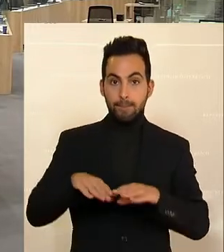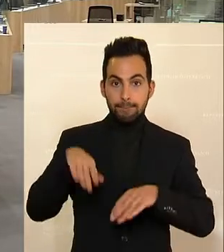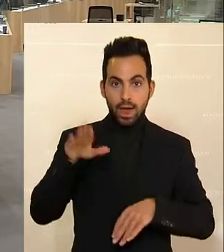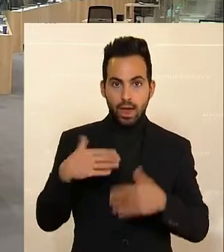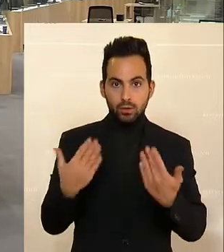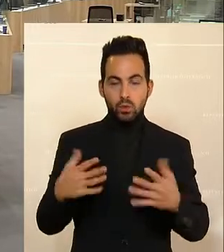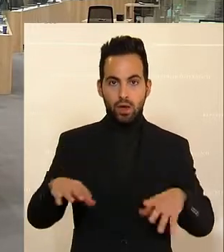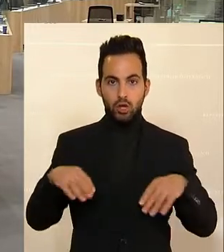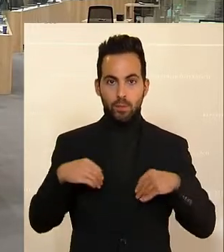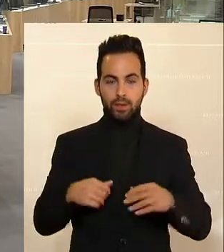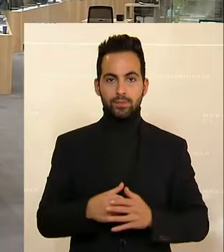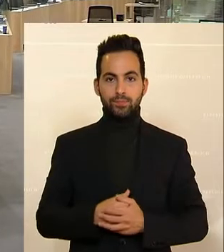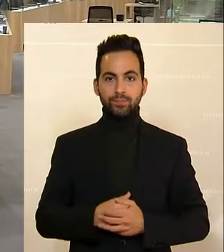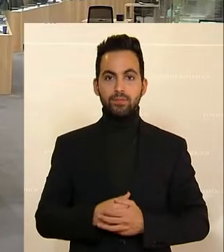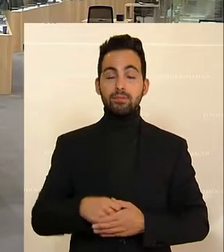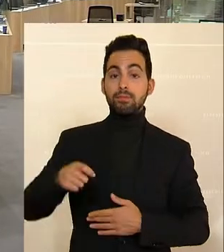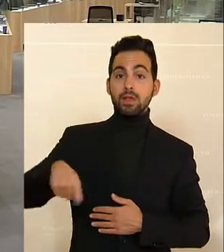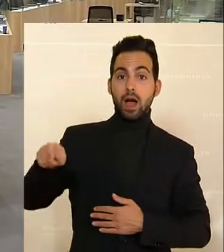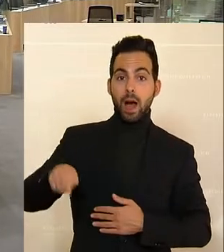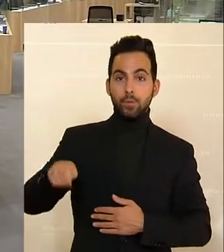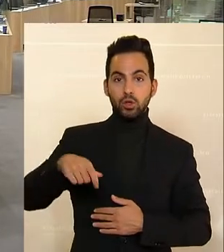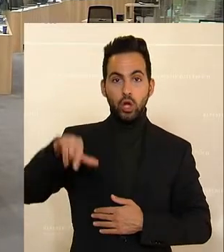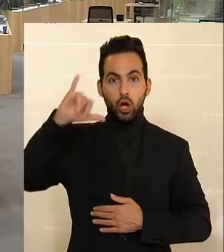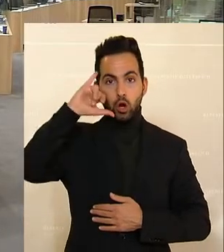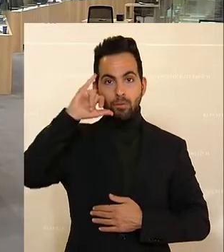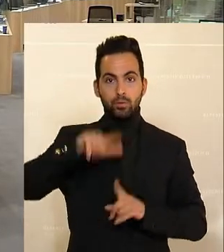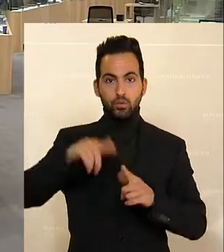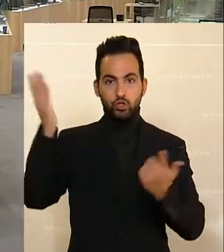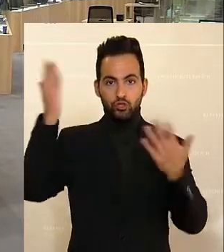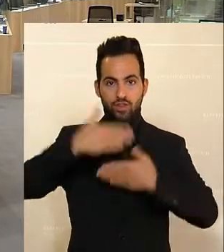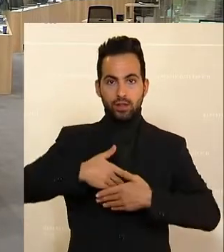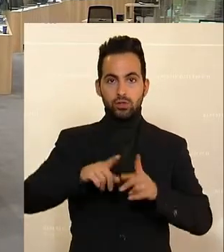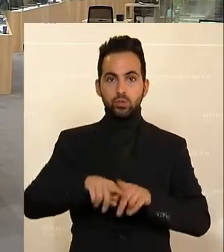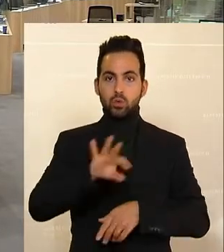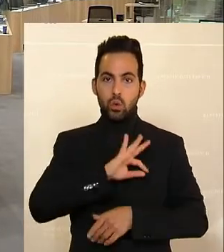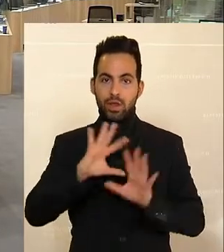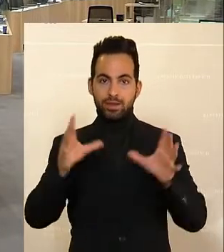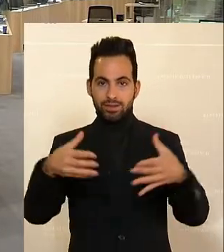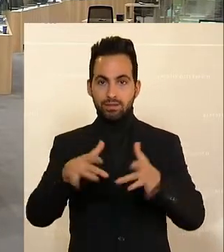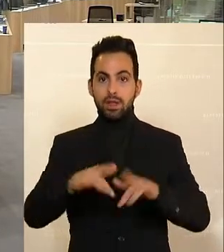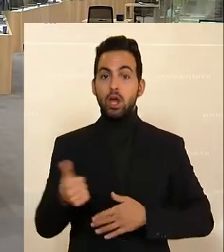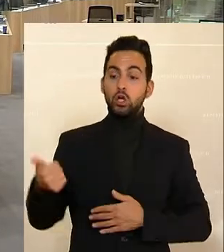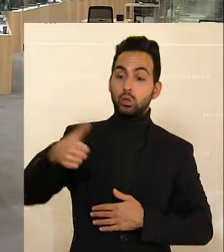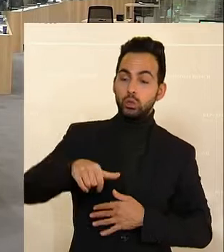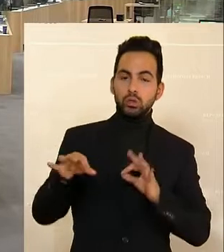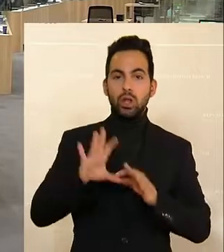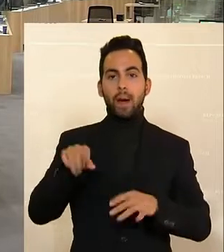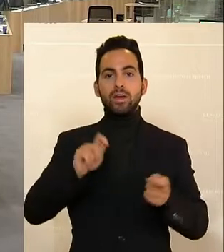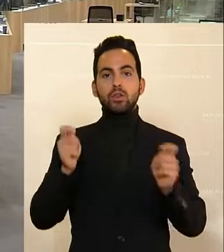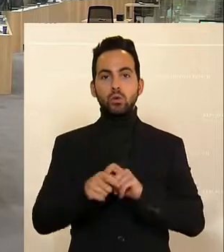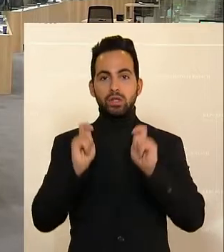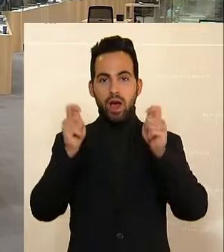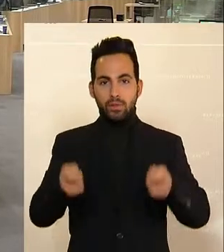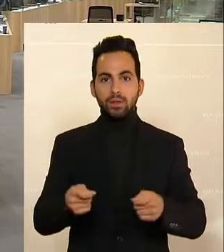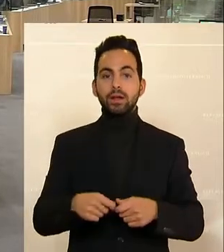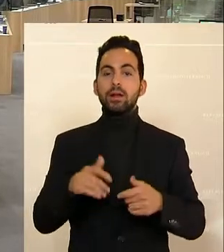Absicherung, die finanzielle Absicherung von Bundesmuseen und Bundestheater. Und zuletzt beschäftigen wir uns